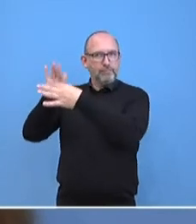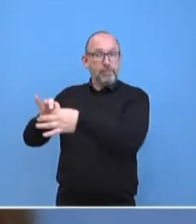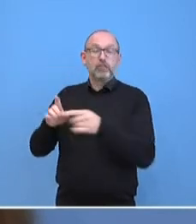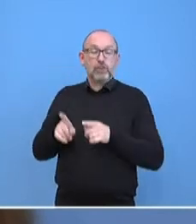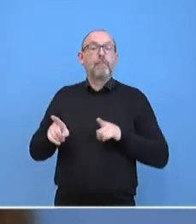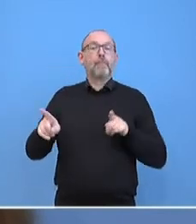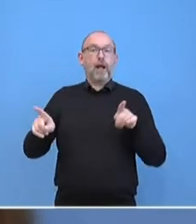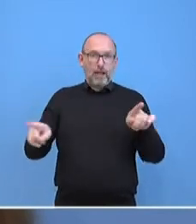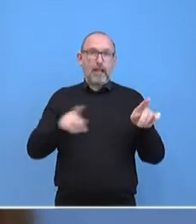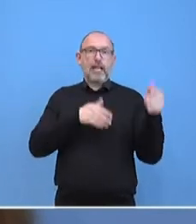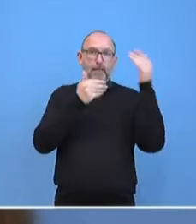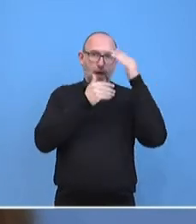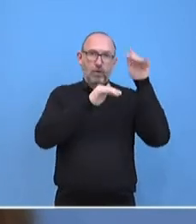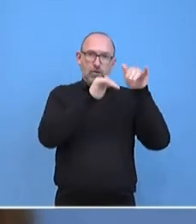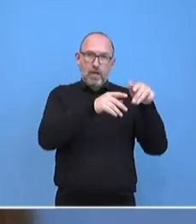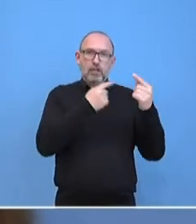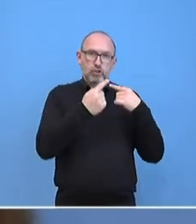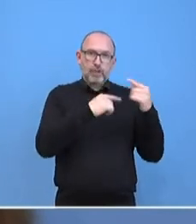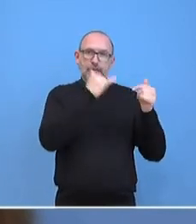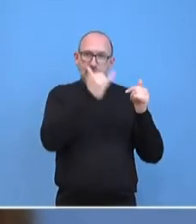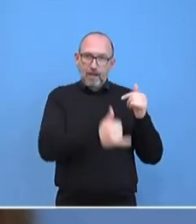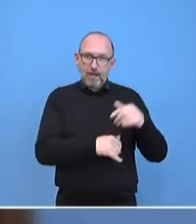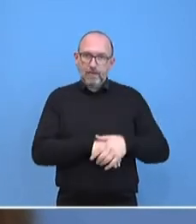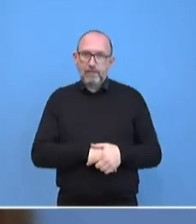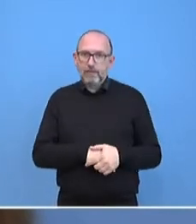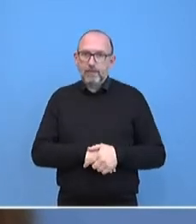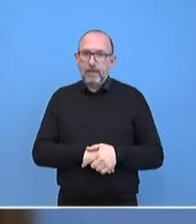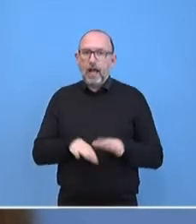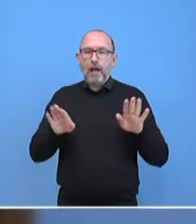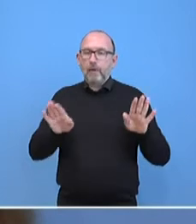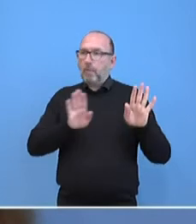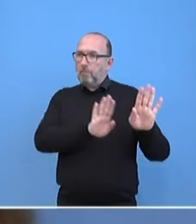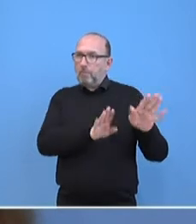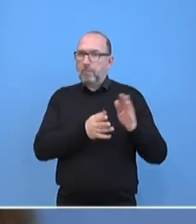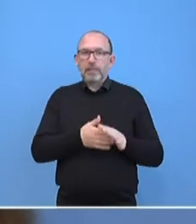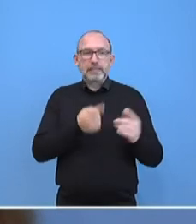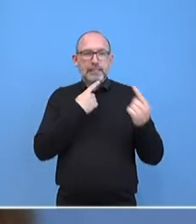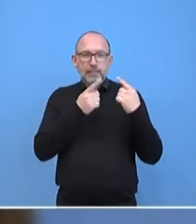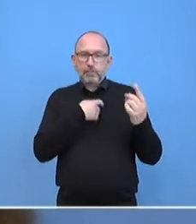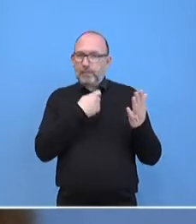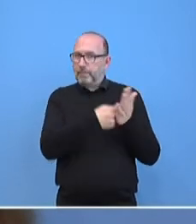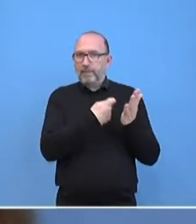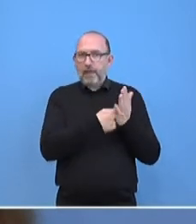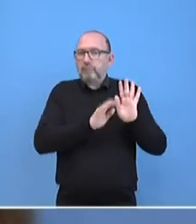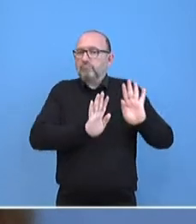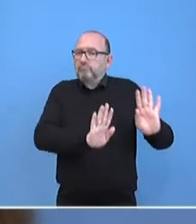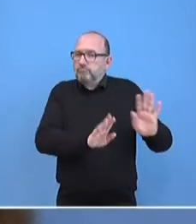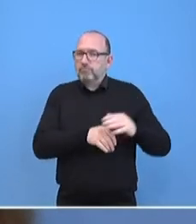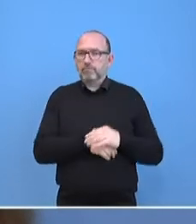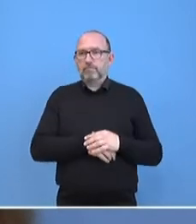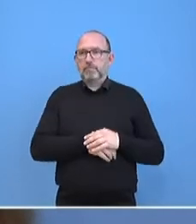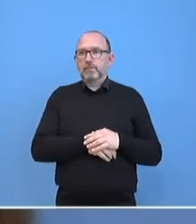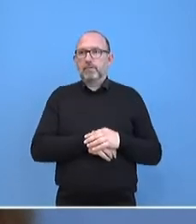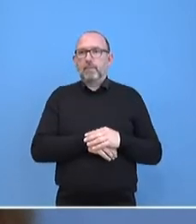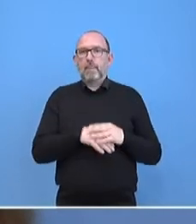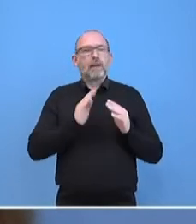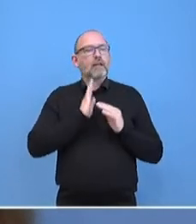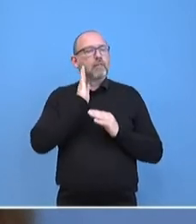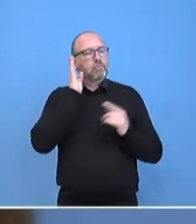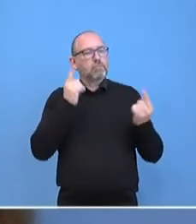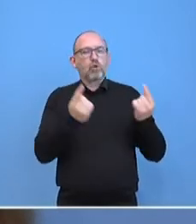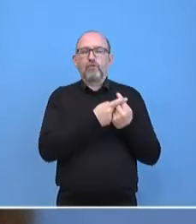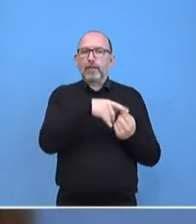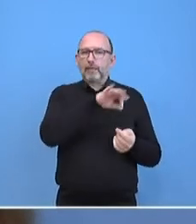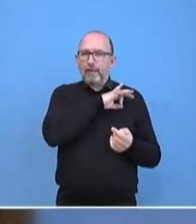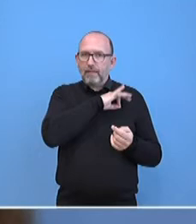es Gespräche in Marokko, ja. Aber es ist an dieser Stelle nicht an uns, diese Gespräche zu bewerten. Die sind ja zwischen den innerlibyschen Parteien, Konfliktparteien.